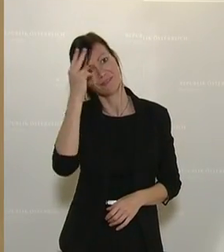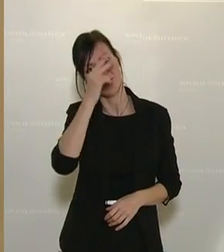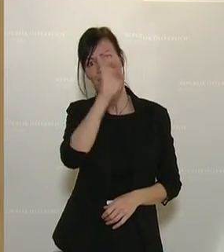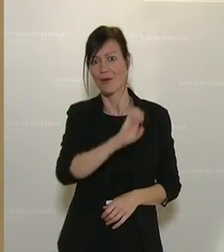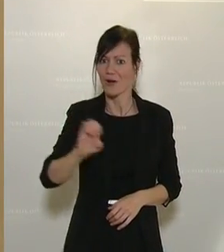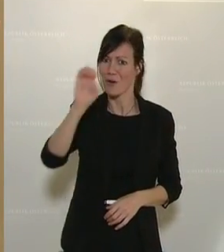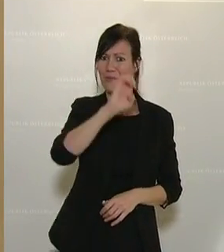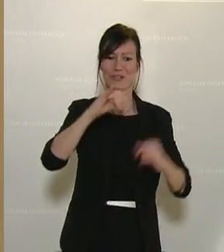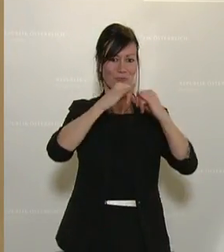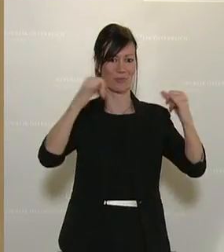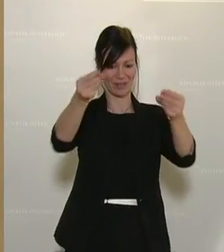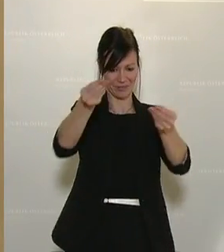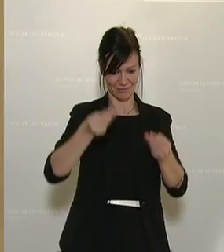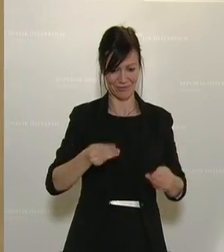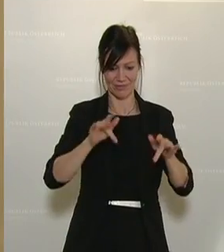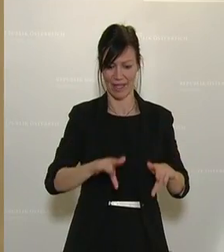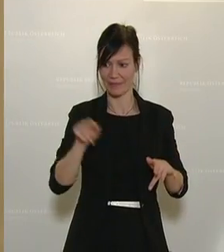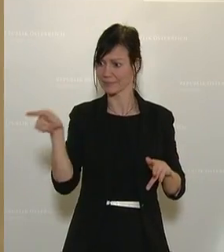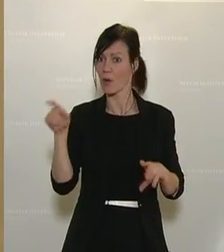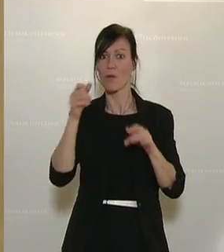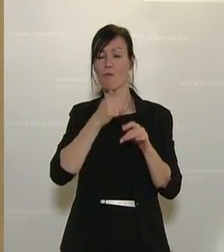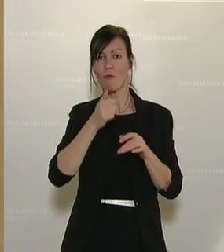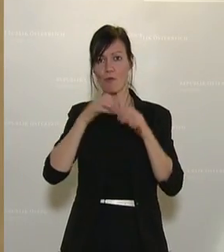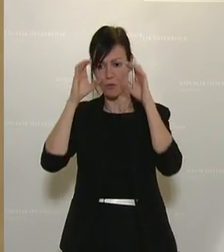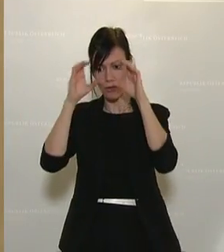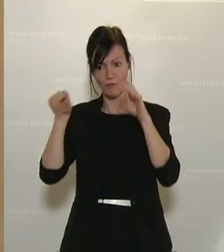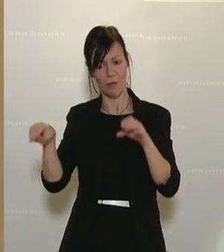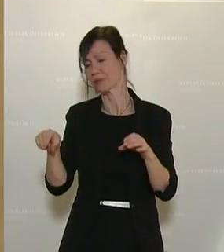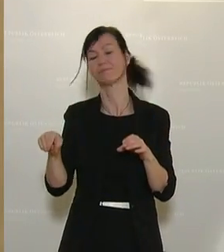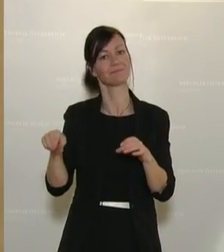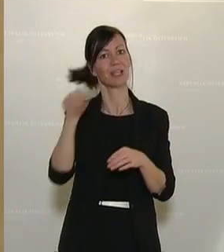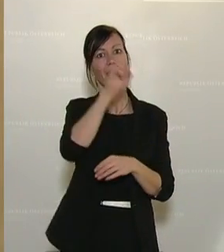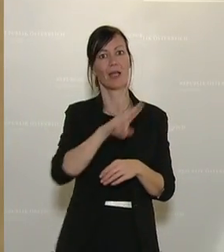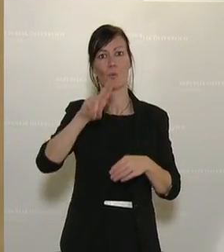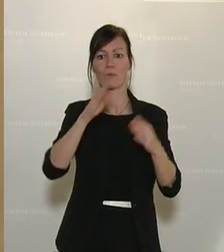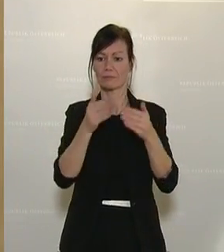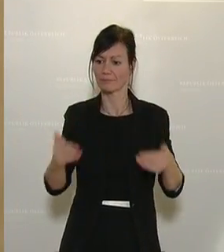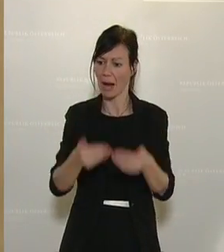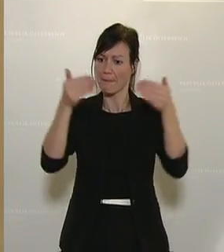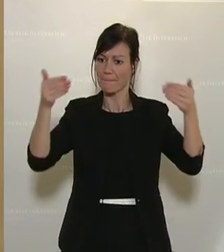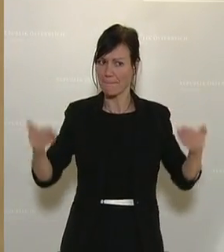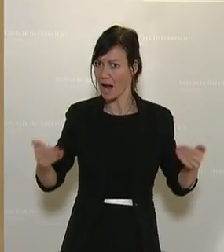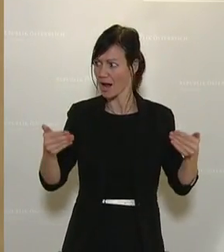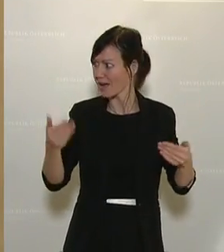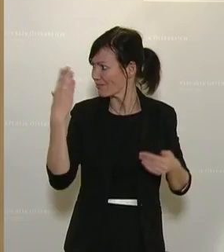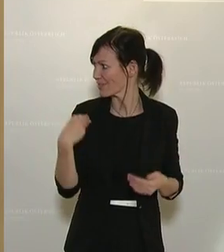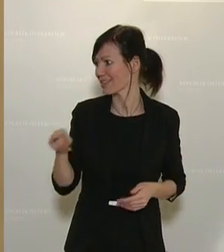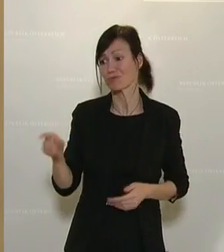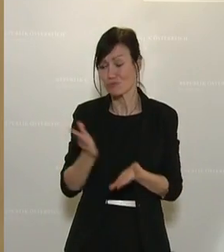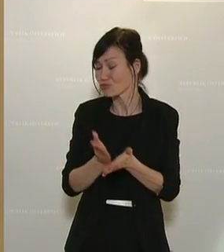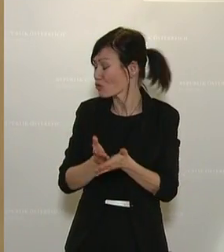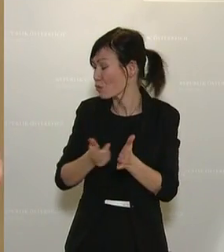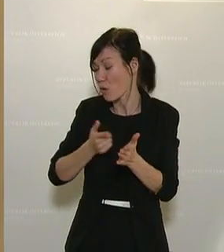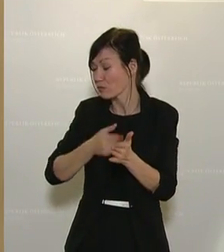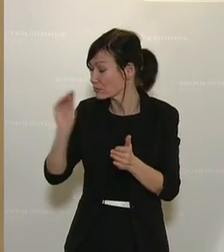was ÖVP und Grüne beschlossen haben im Verfassungsteil, unionsrechtswidrig. Das haben wir Ihnen mehrmals gesagt. Das war Ihnen egal. Sie haben es